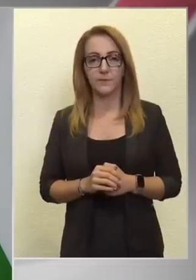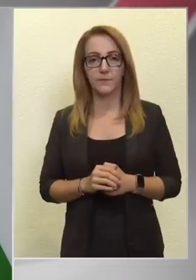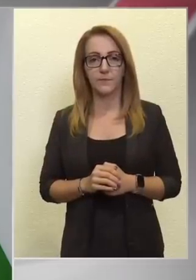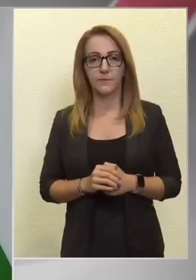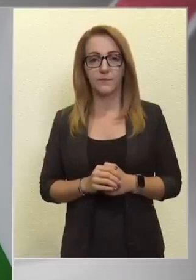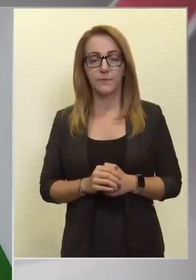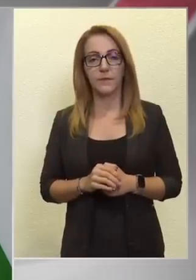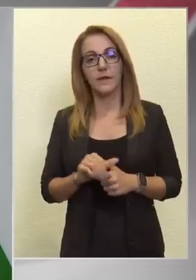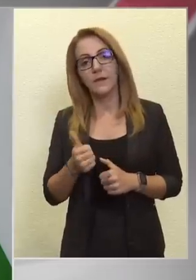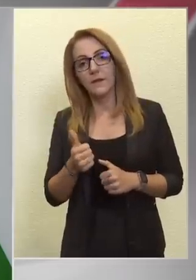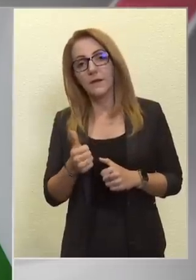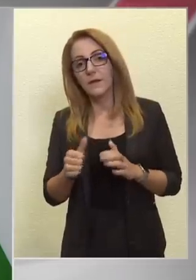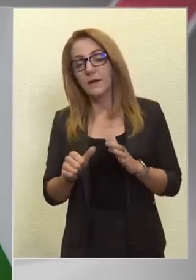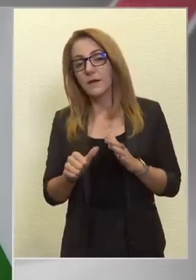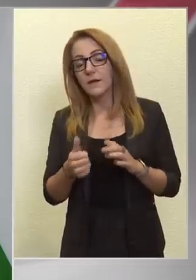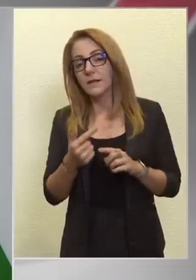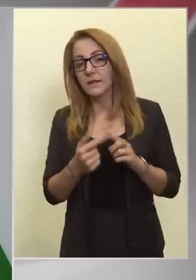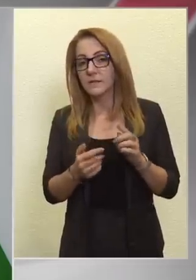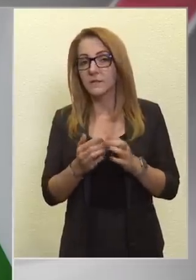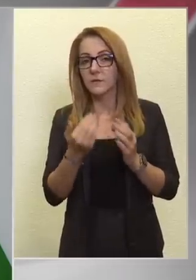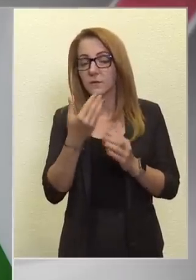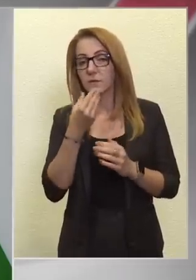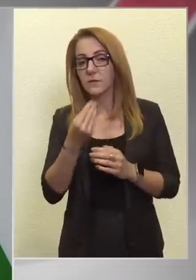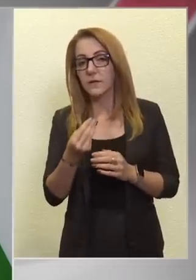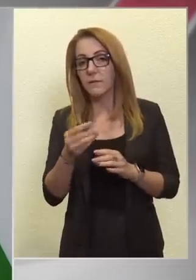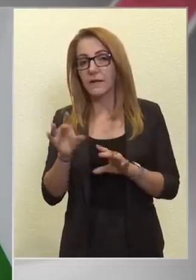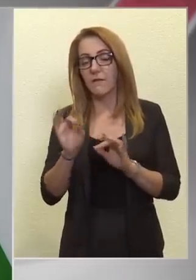Egyrészt köszönjük szépen a választóknak a bizalmat.